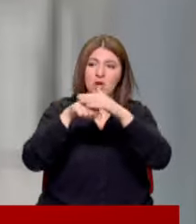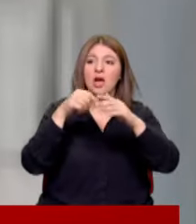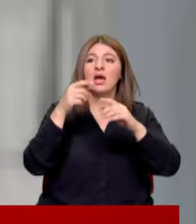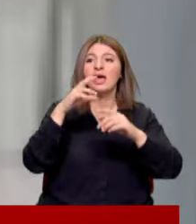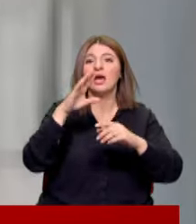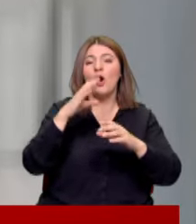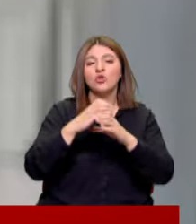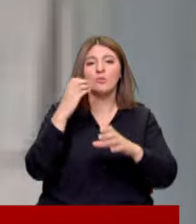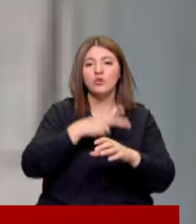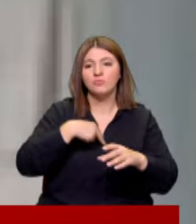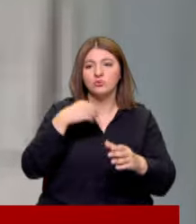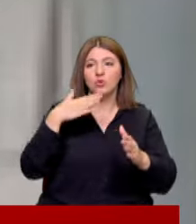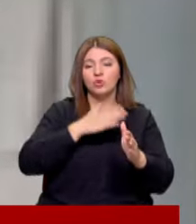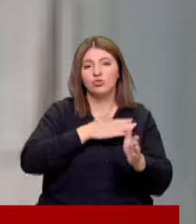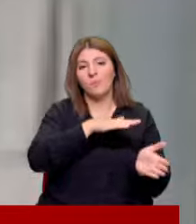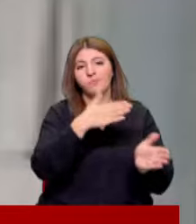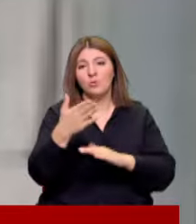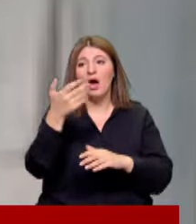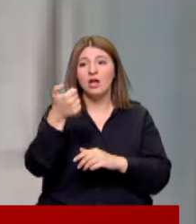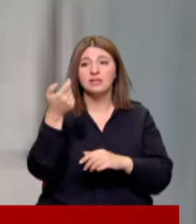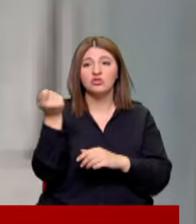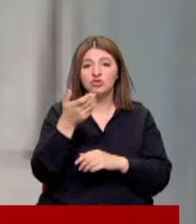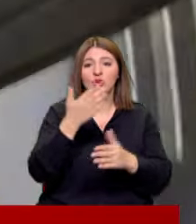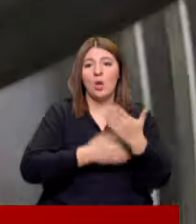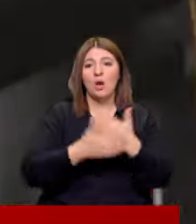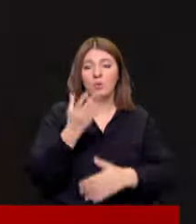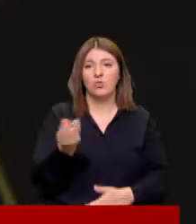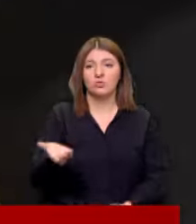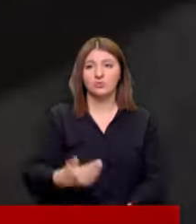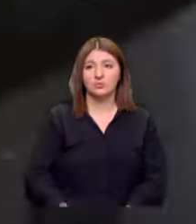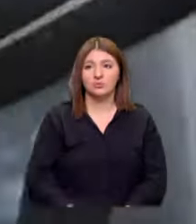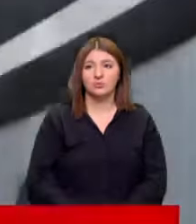otobüsünün üstüne devrildi Otobüsteki 6 yolcu yaralandı